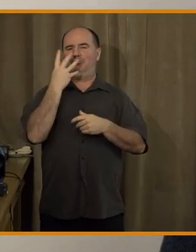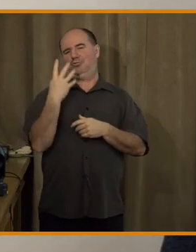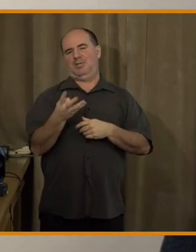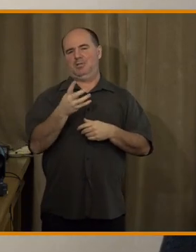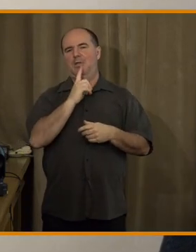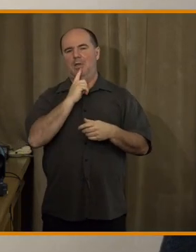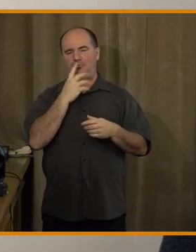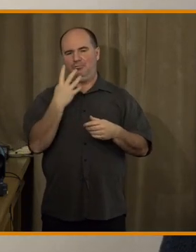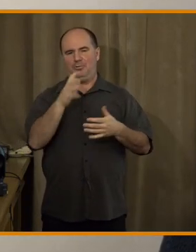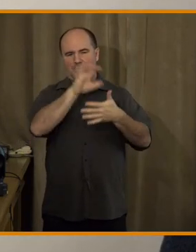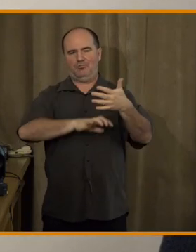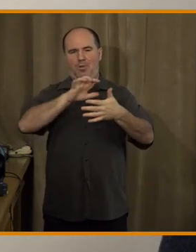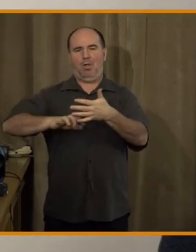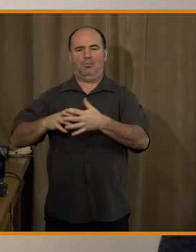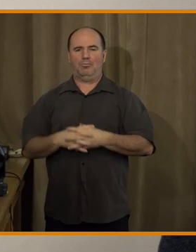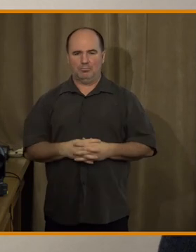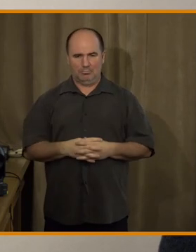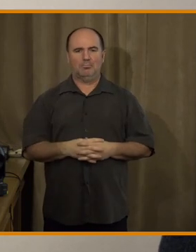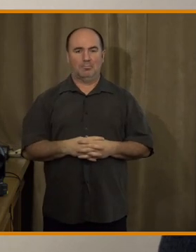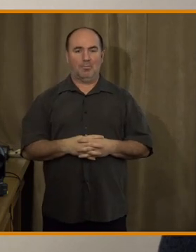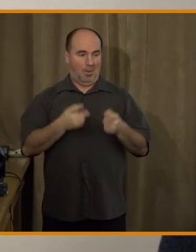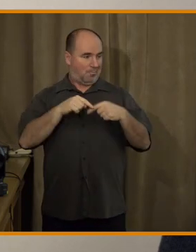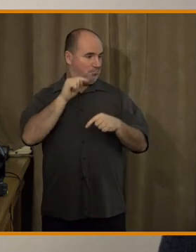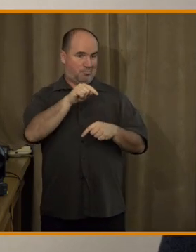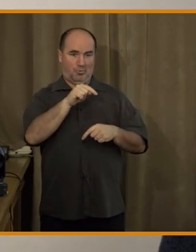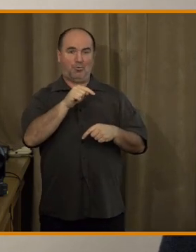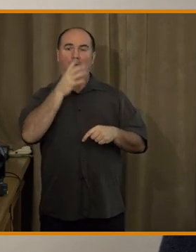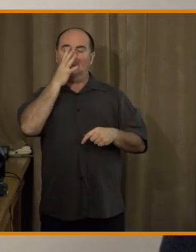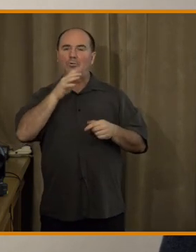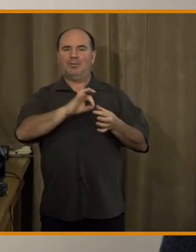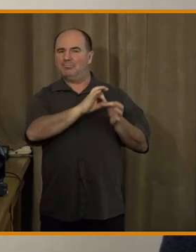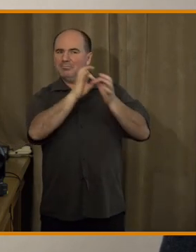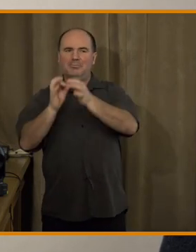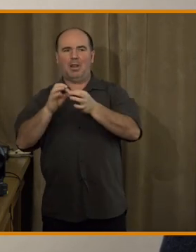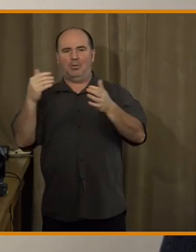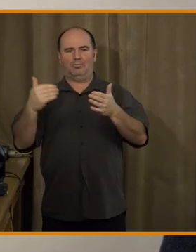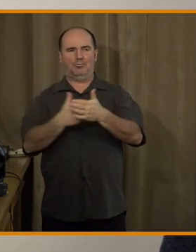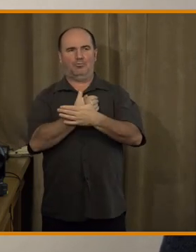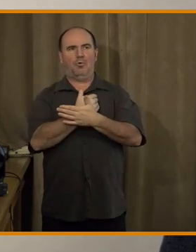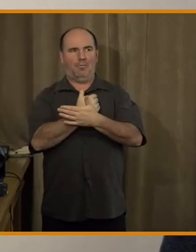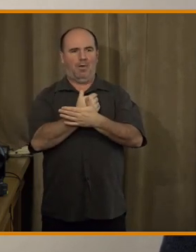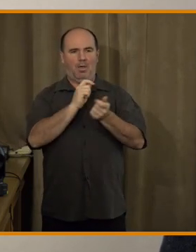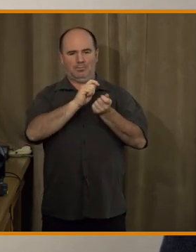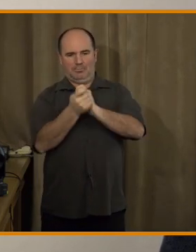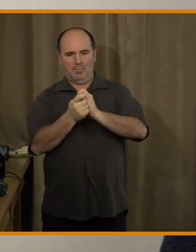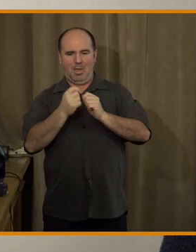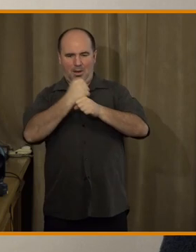A na tom bude mít úplně celou novou směnu, která bude fungovat 4x4 hodiny denně,